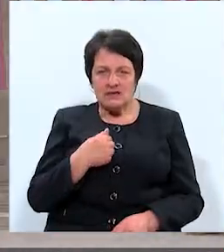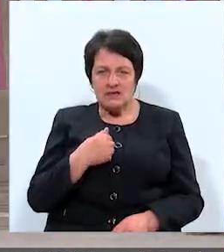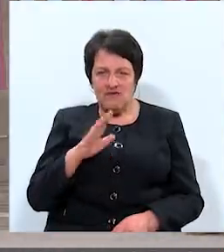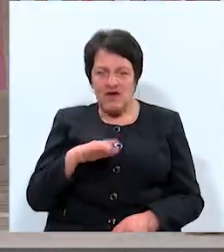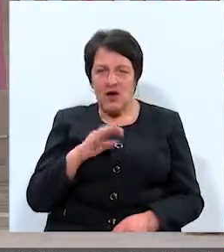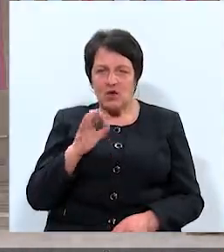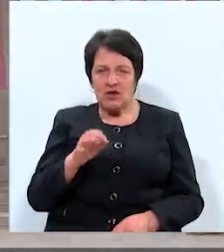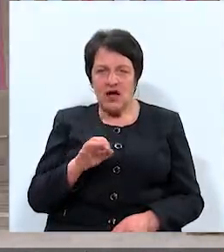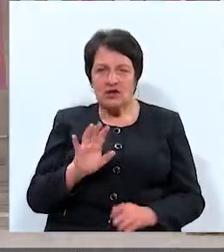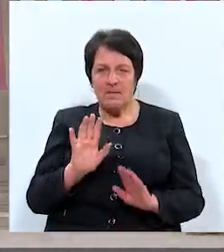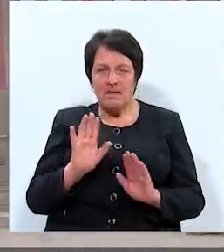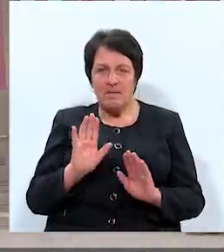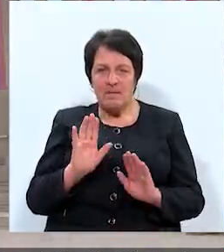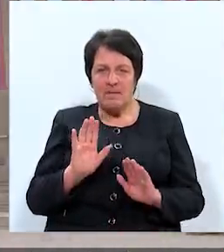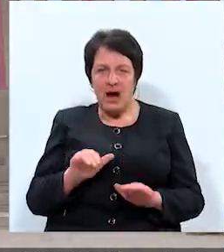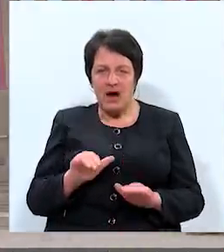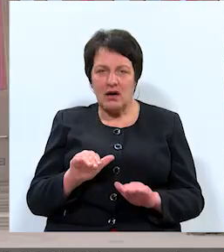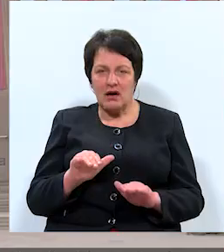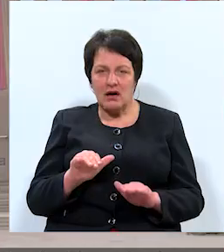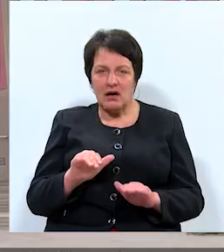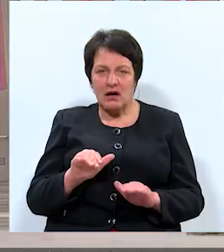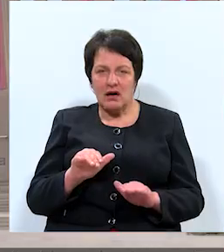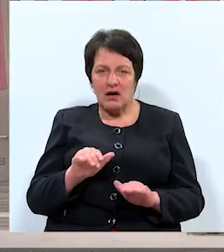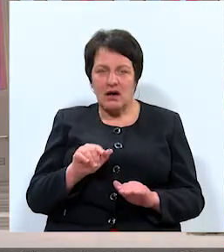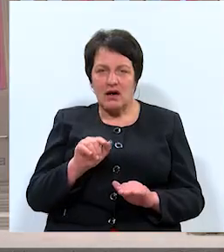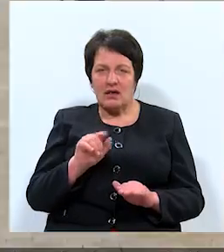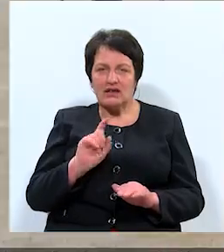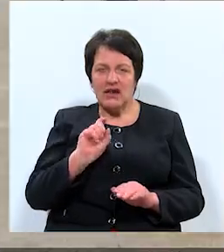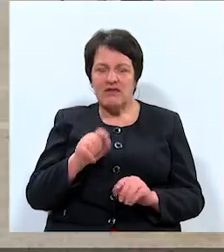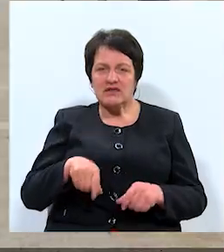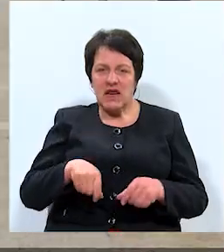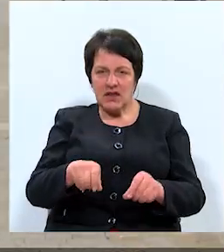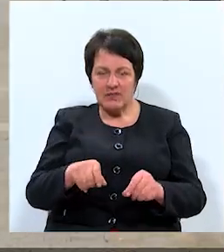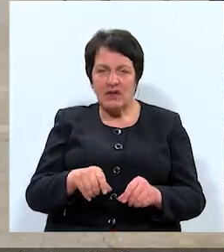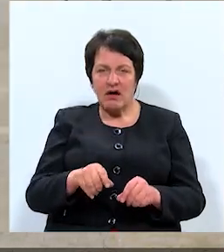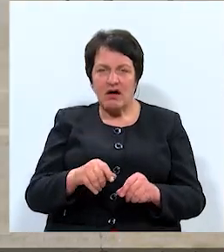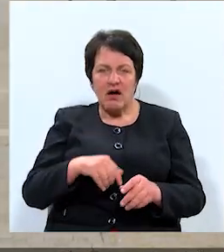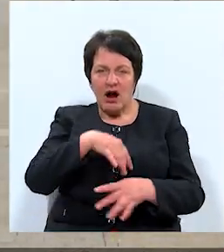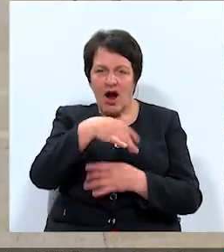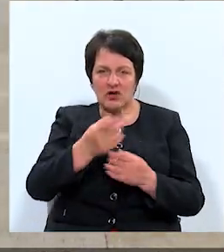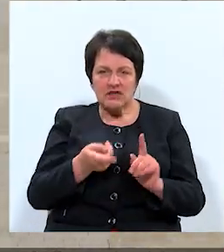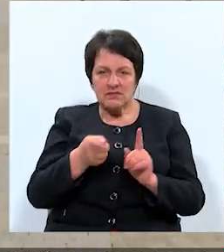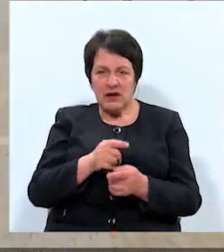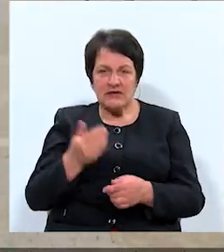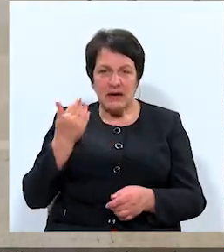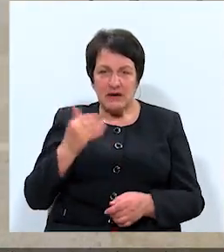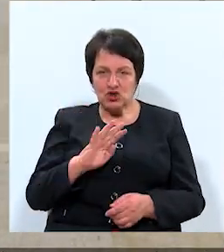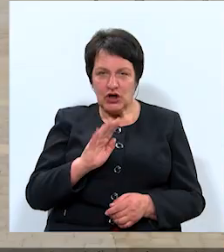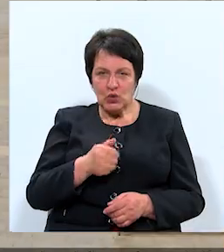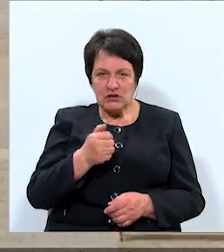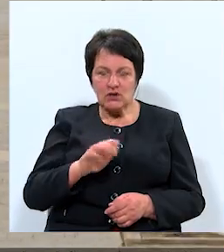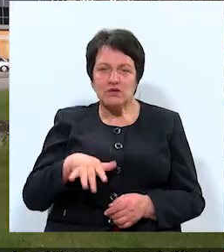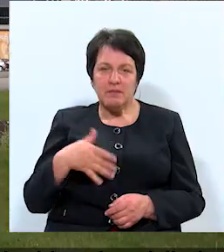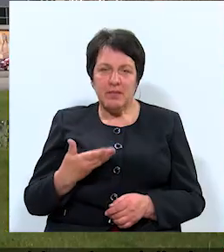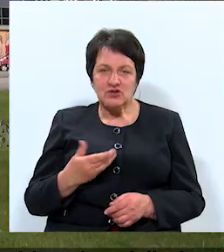varu teikt par tramvajas sliedēm. Hautiskas pārmaiņas iepriekšējos četros gados